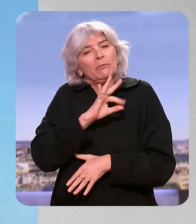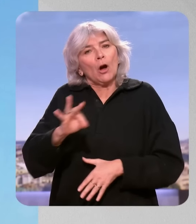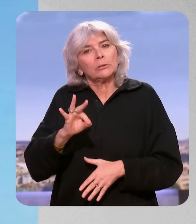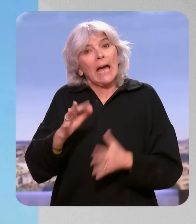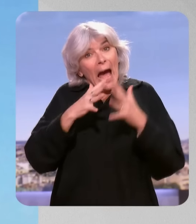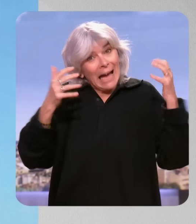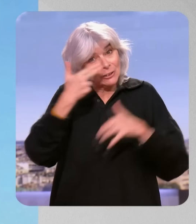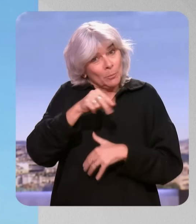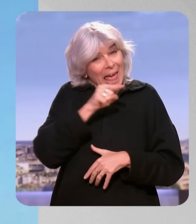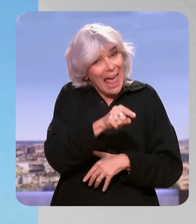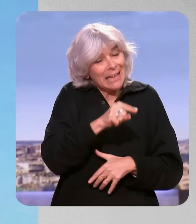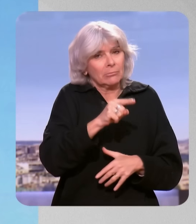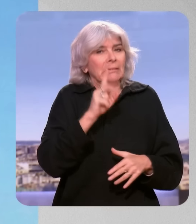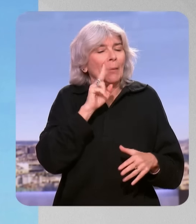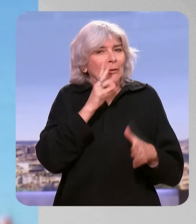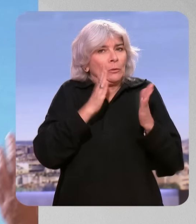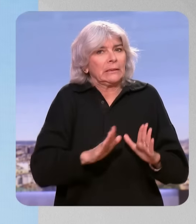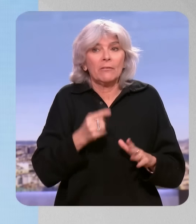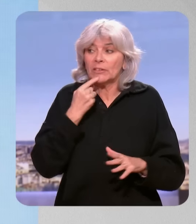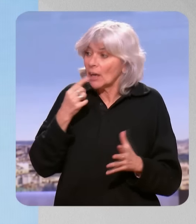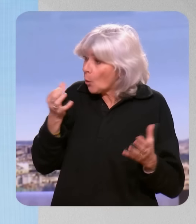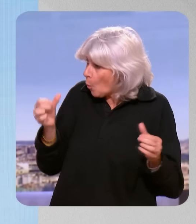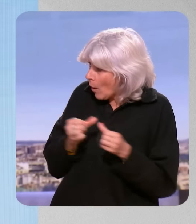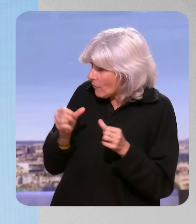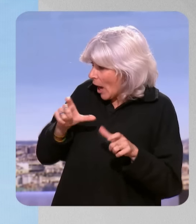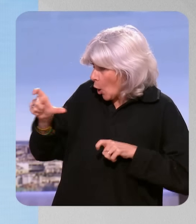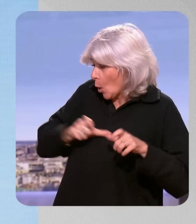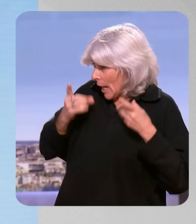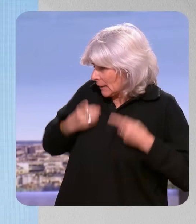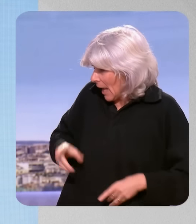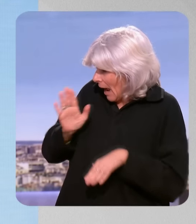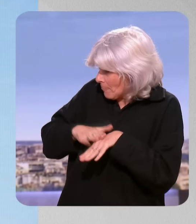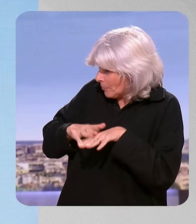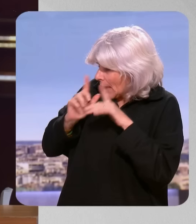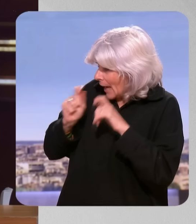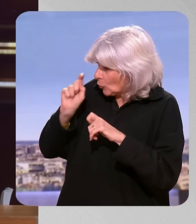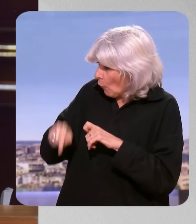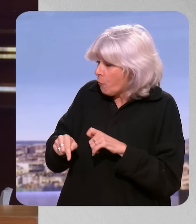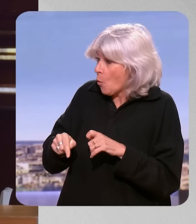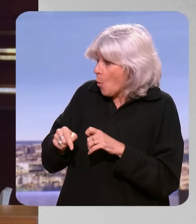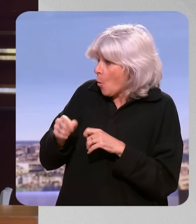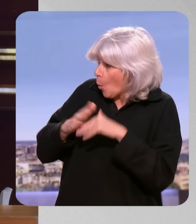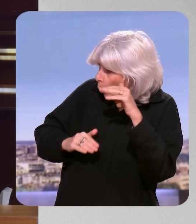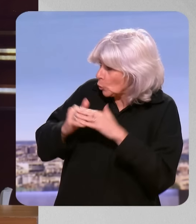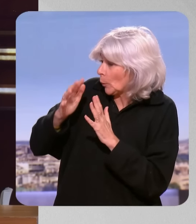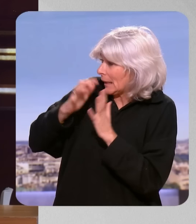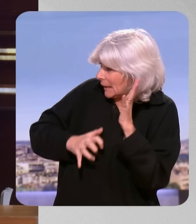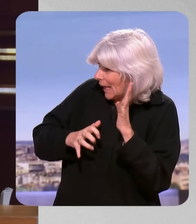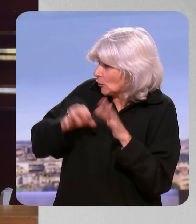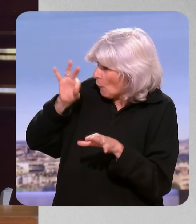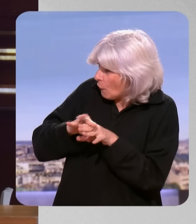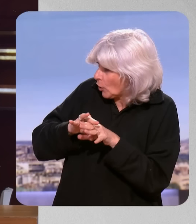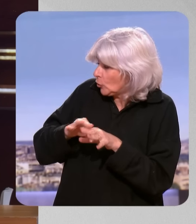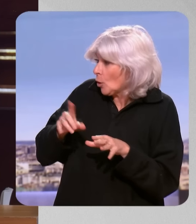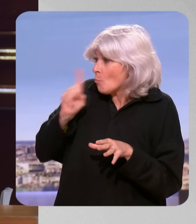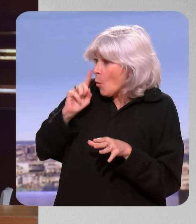c'est l'Assemblée nationale qui a le dernier mot. Mais donc, on fait quoi ? Ça veut dire que vous dites à vos collègues députés, attention, il va falloir construire un texte et le voter à la fin, sinon tout